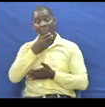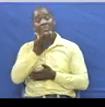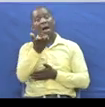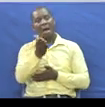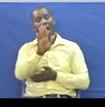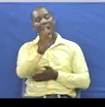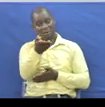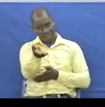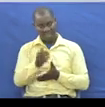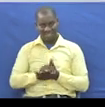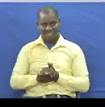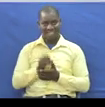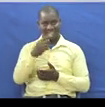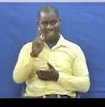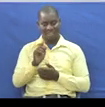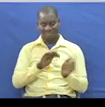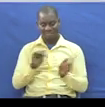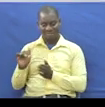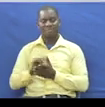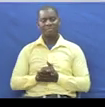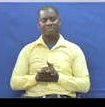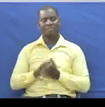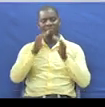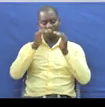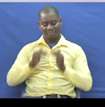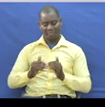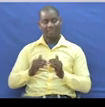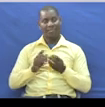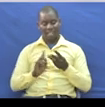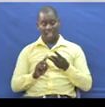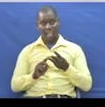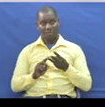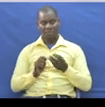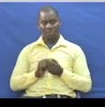Namna Iyo Aina Yatatu Ya Tafsiri Inayo Fuata Ni Tafsiri Ya